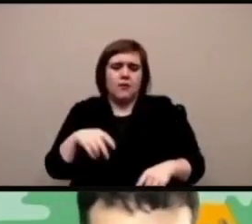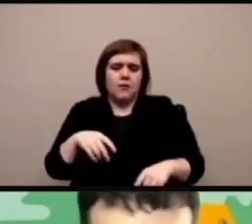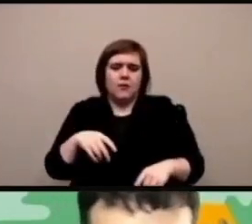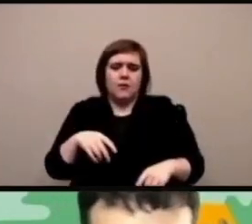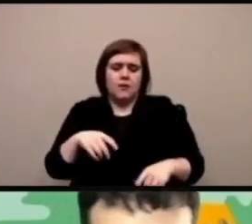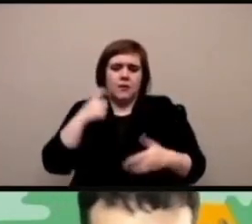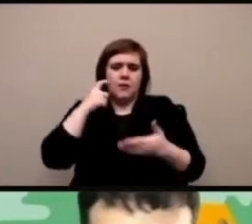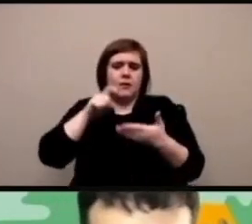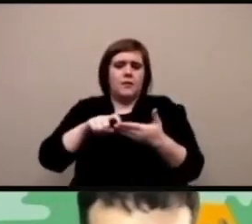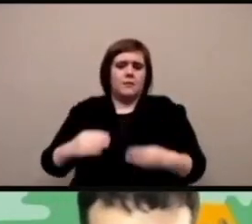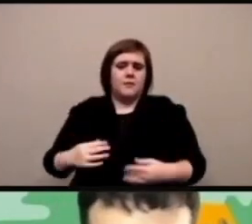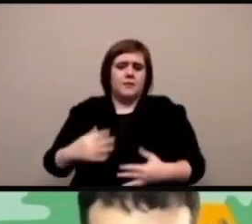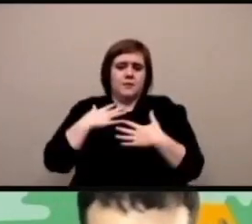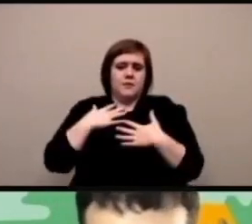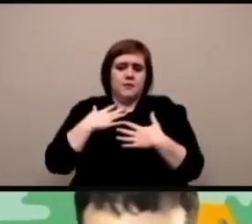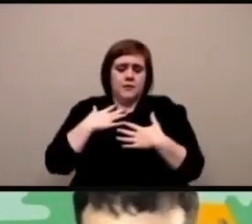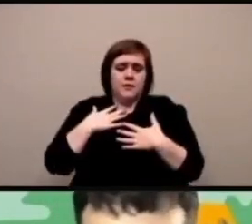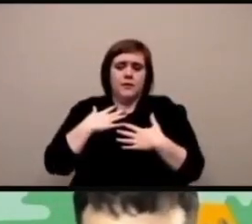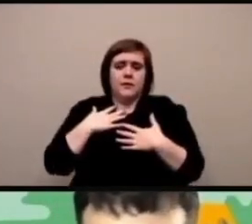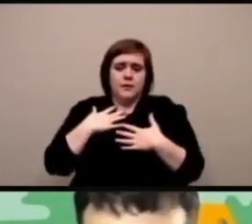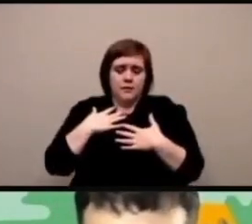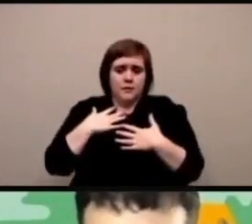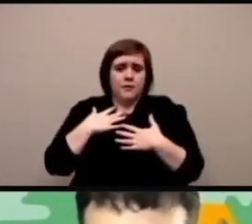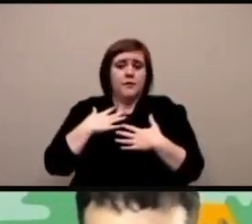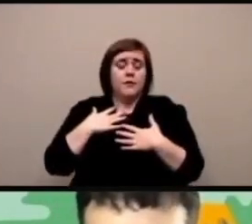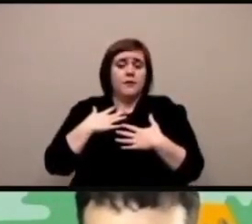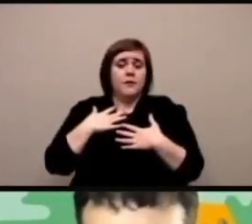un'altra cosa che volevo dire